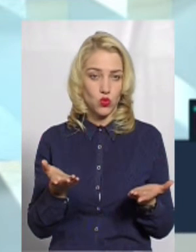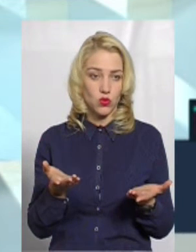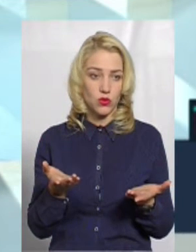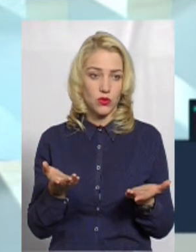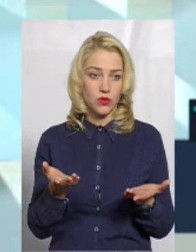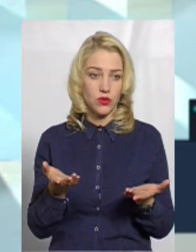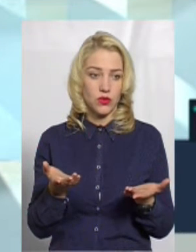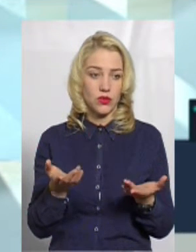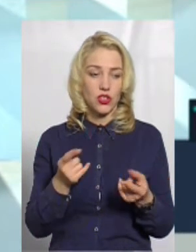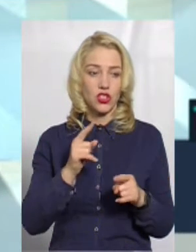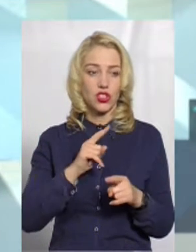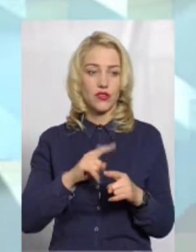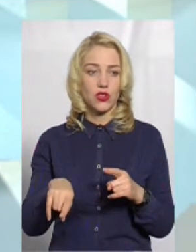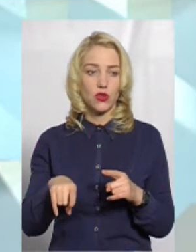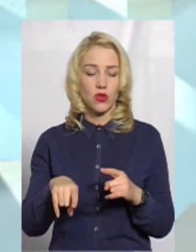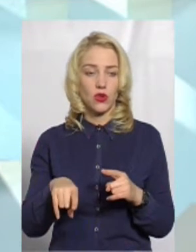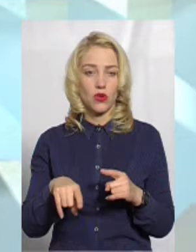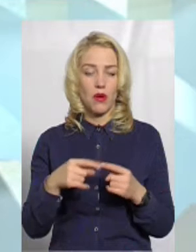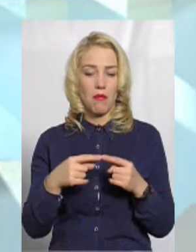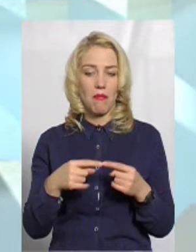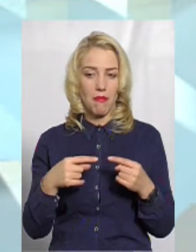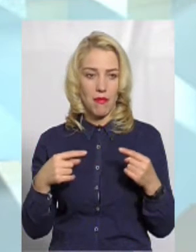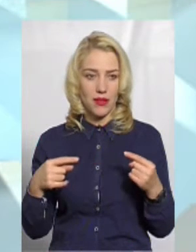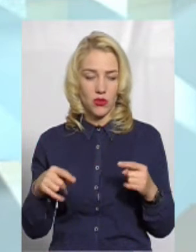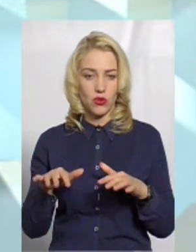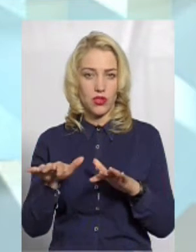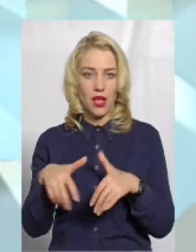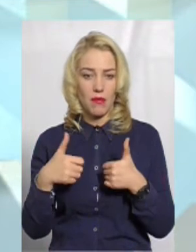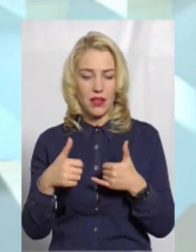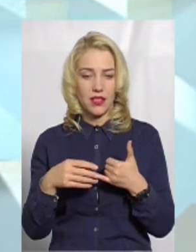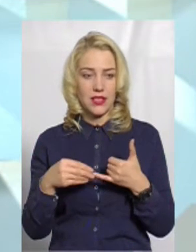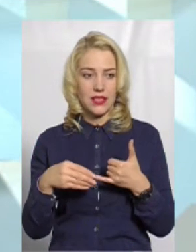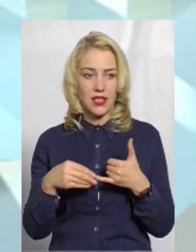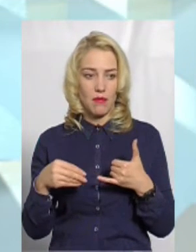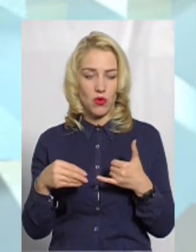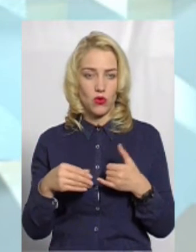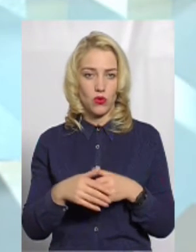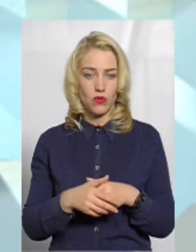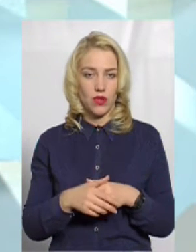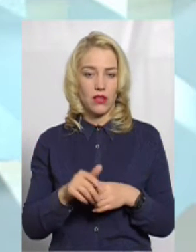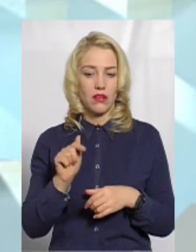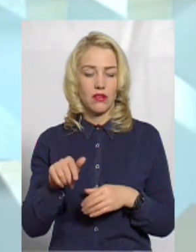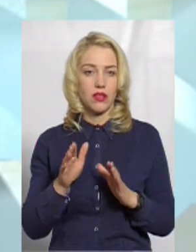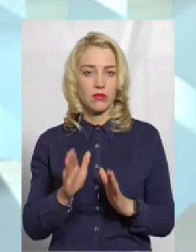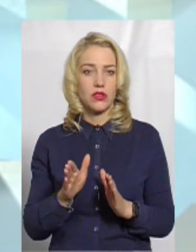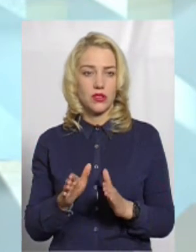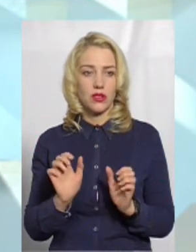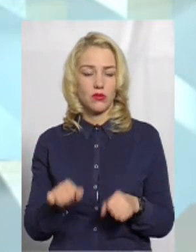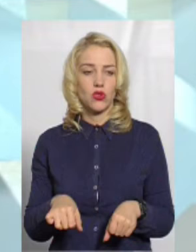мовити, швидкого методу забрати землю. Там тільки